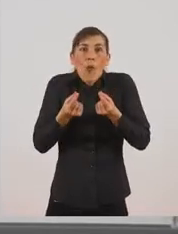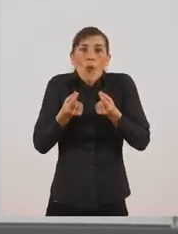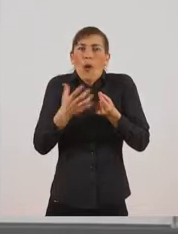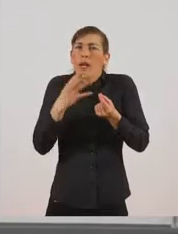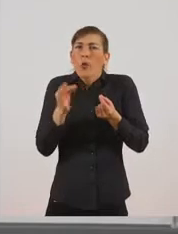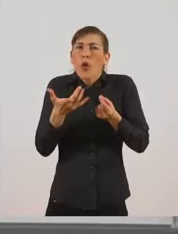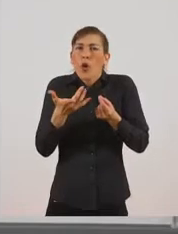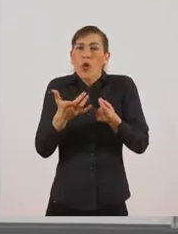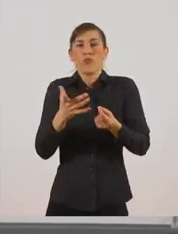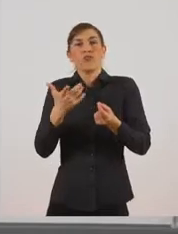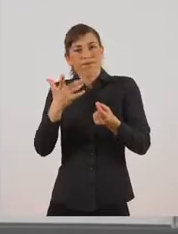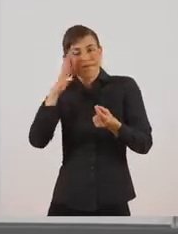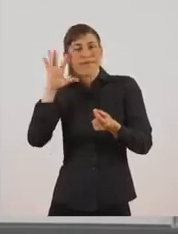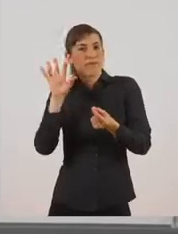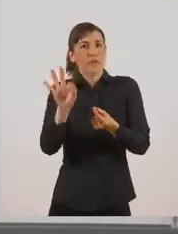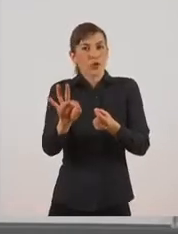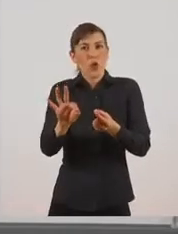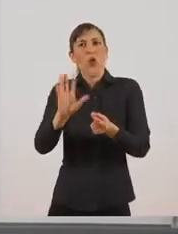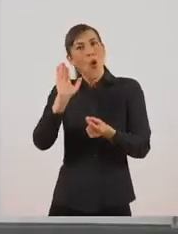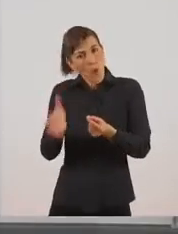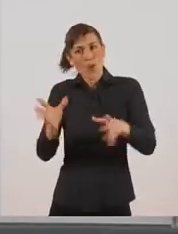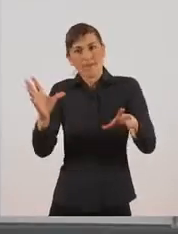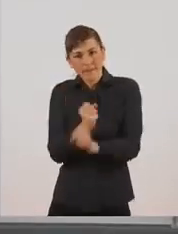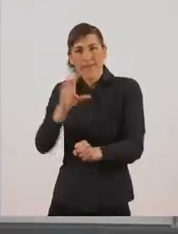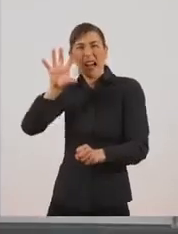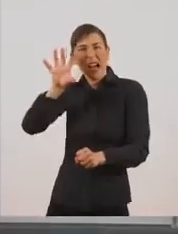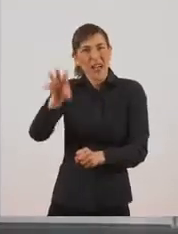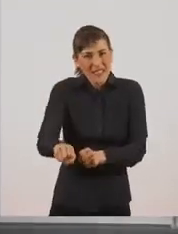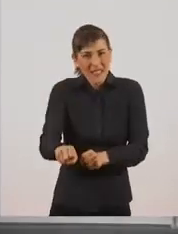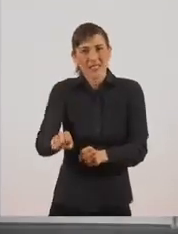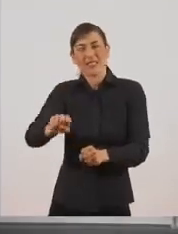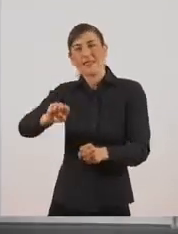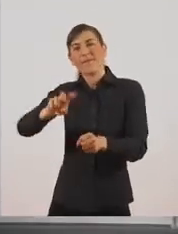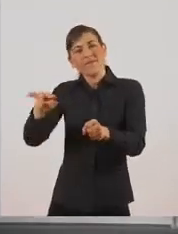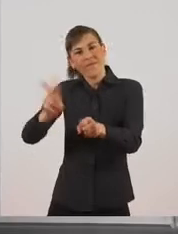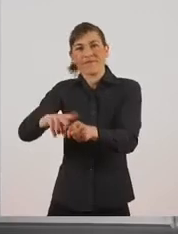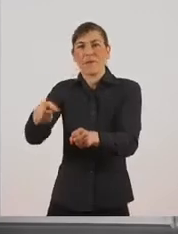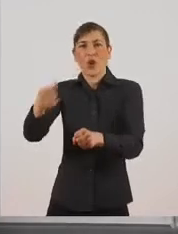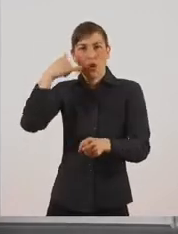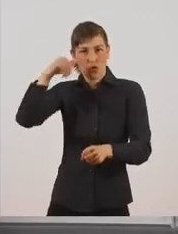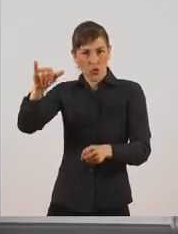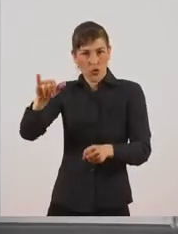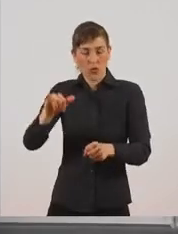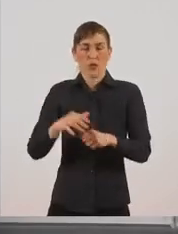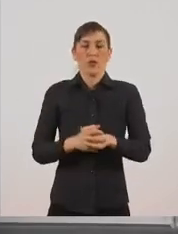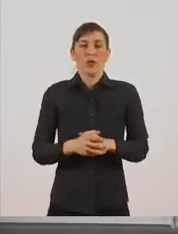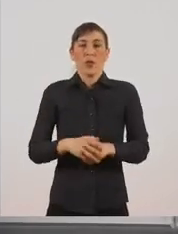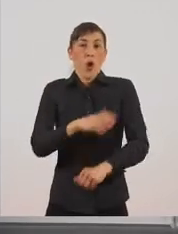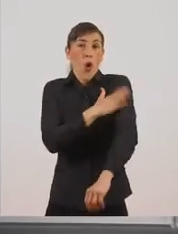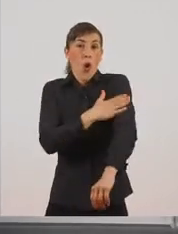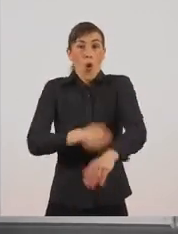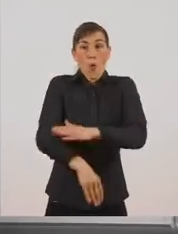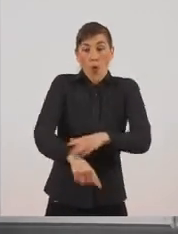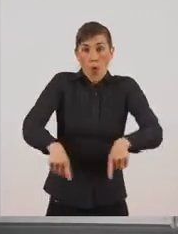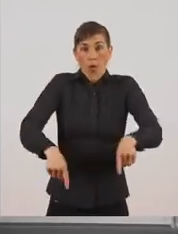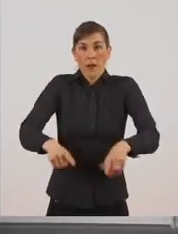τα ζώα που τρώει. Ενώ τα πόδια του είναι ψηλά και γερά και τα